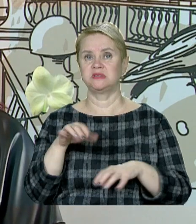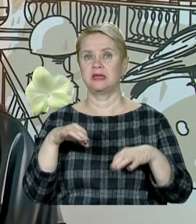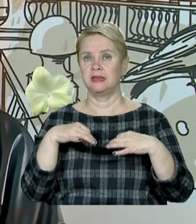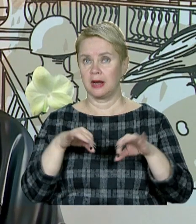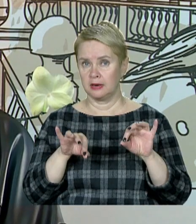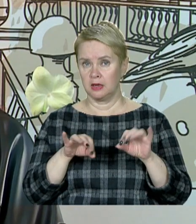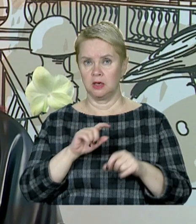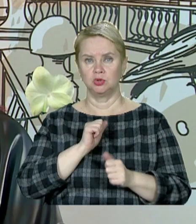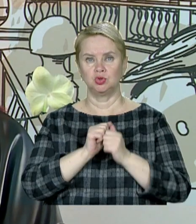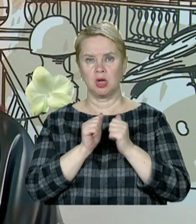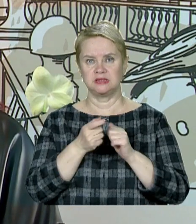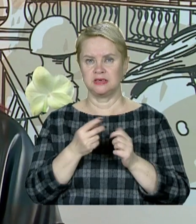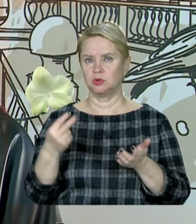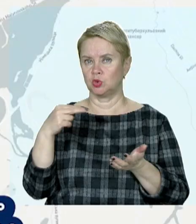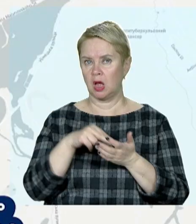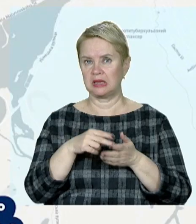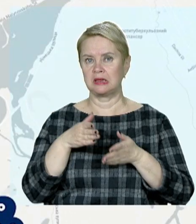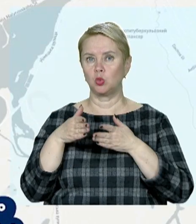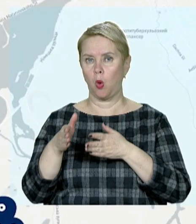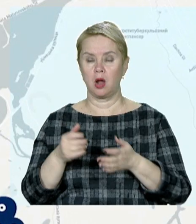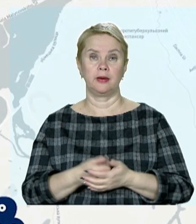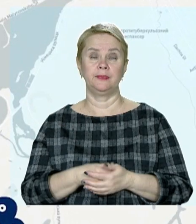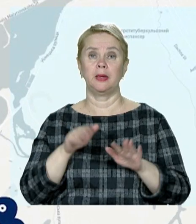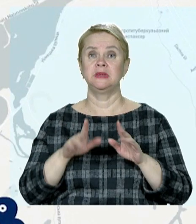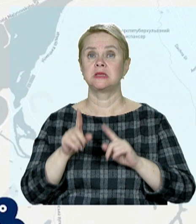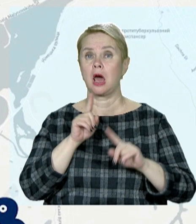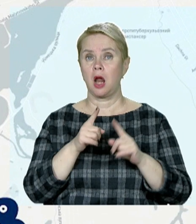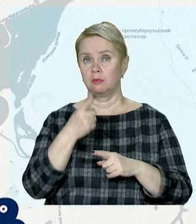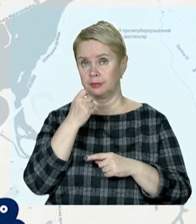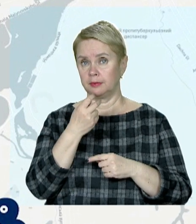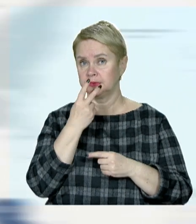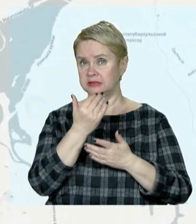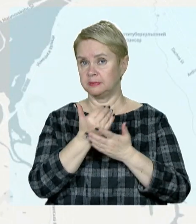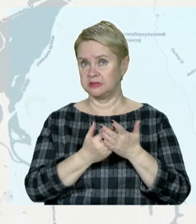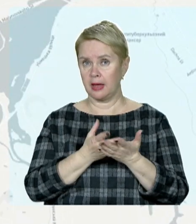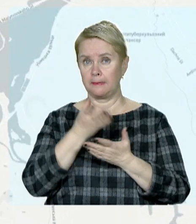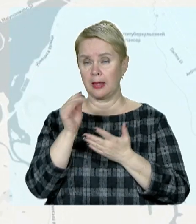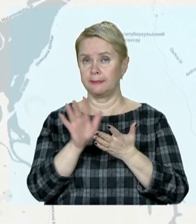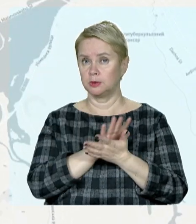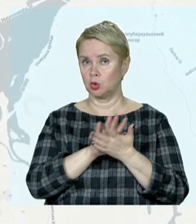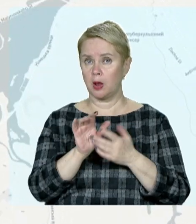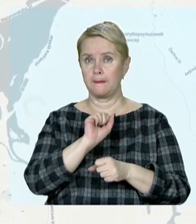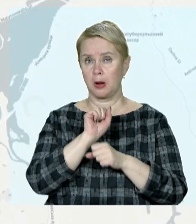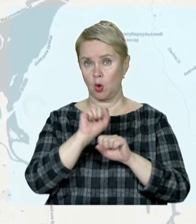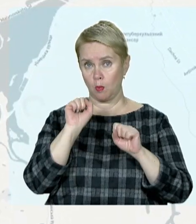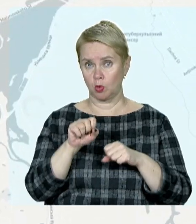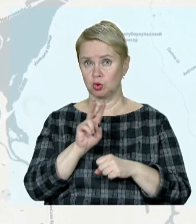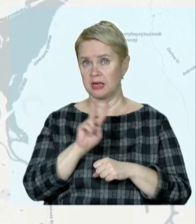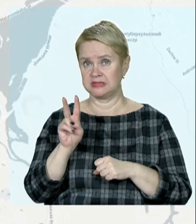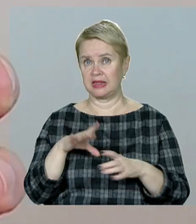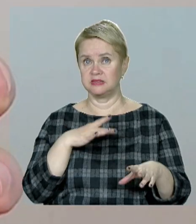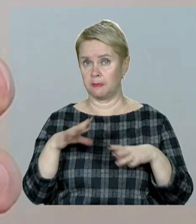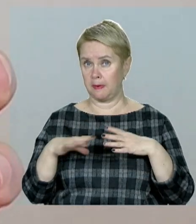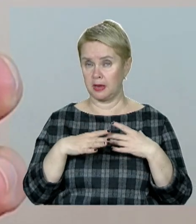транспорту. Дуже часто це стоянка на тротуарах». В міськраді нагадують, переглянути списки платних та безкоштовних парковок можна на сайті